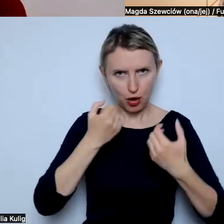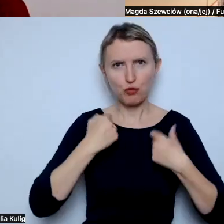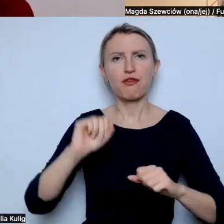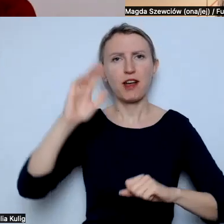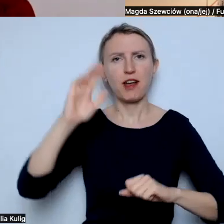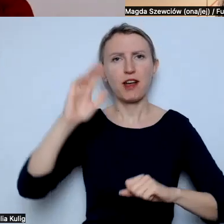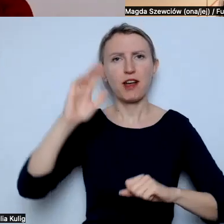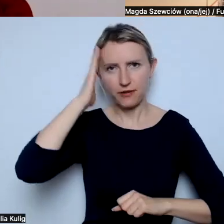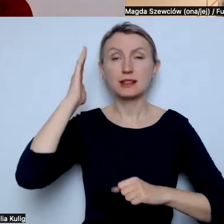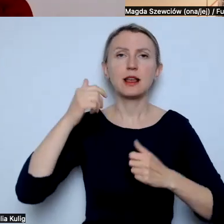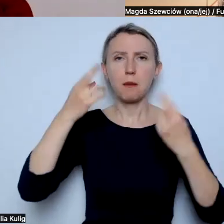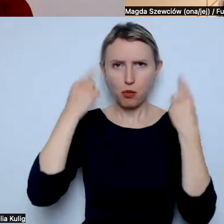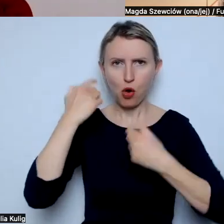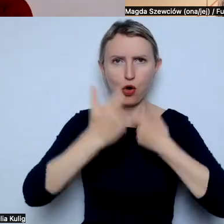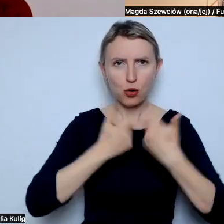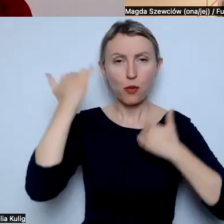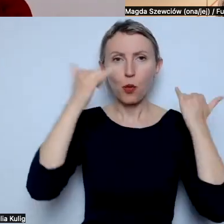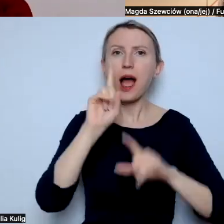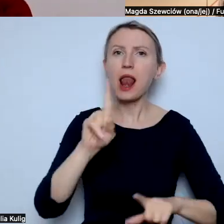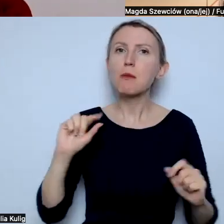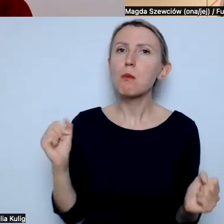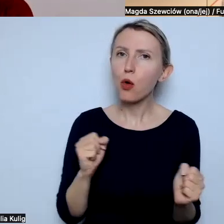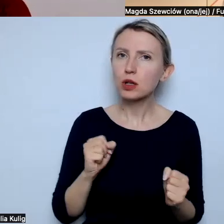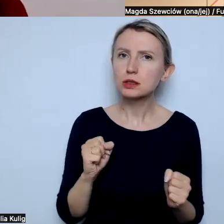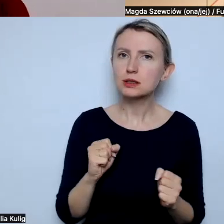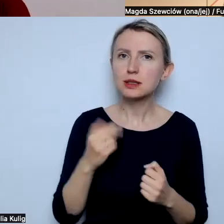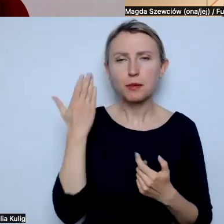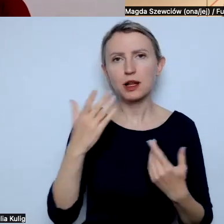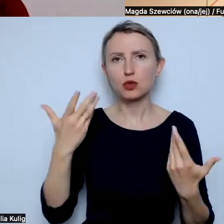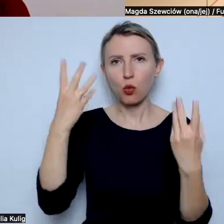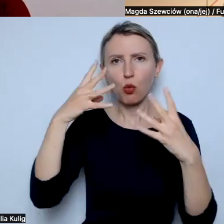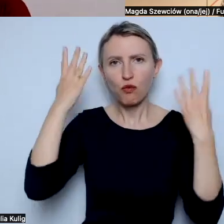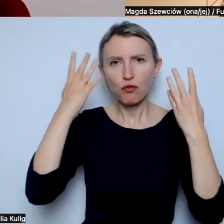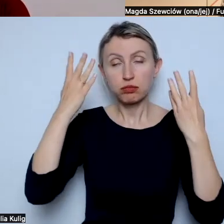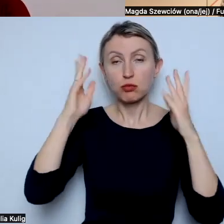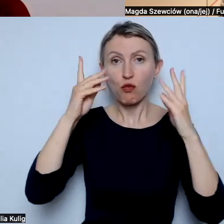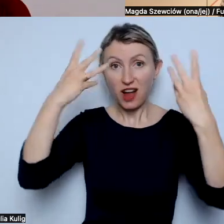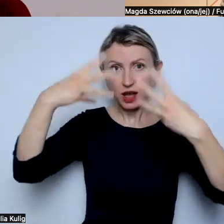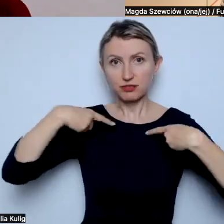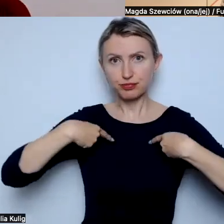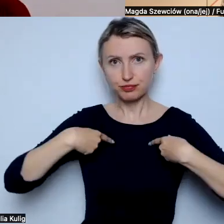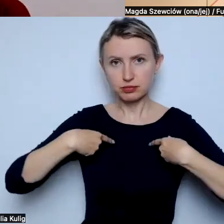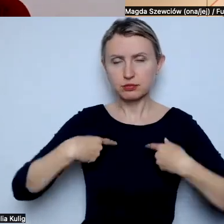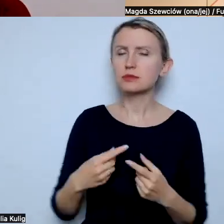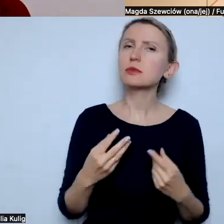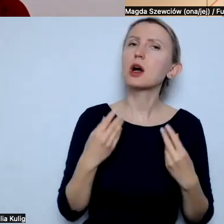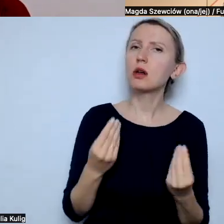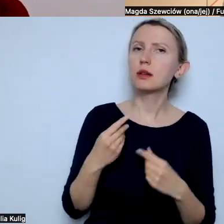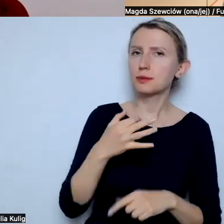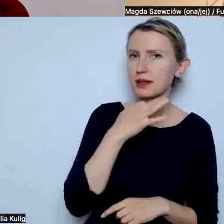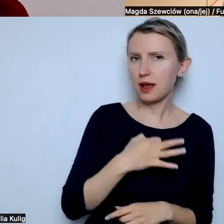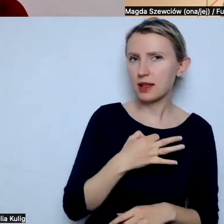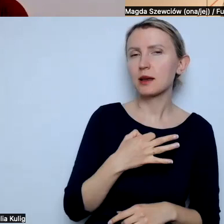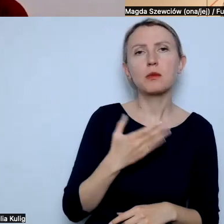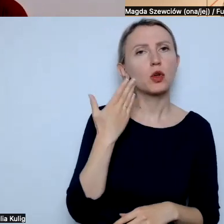oraz pokorę do popełniania błędów, ale boję się, że za bardzo skupiam na sobie uwagę. I to jest super pytanie, Kacper, bo ja też